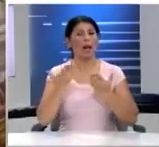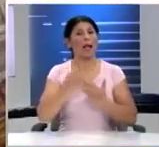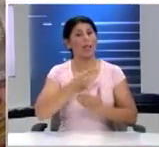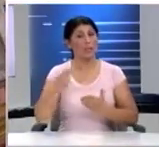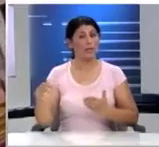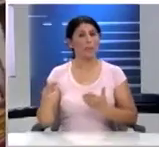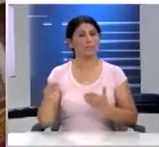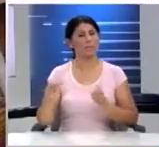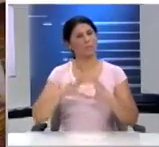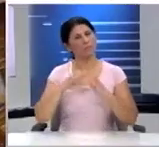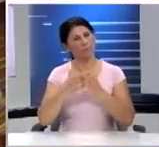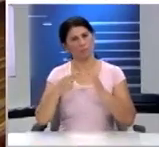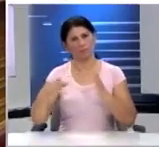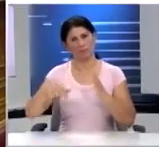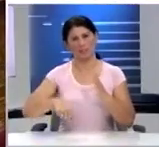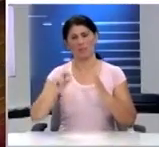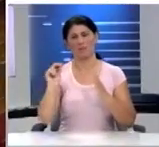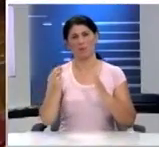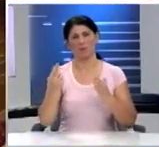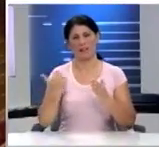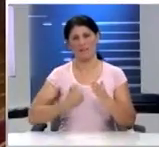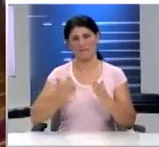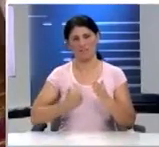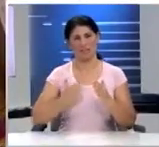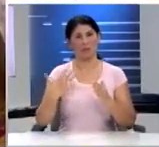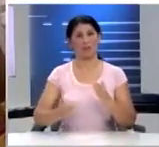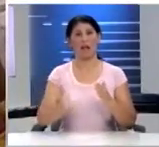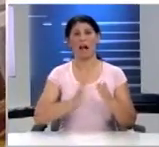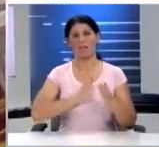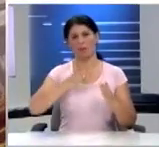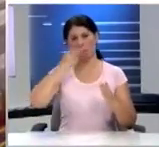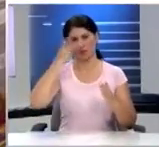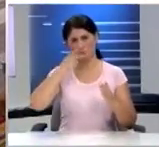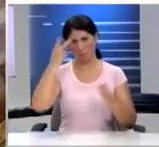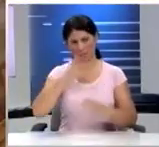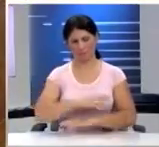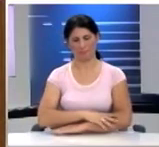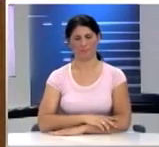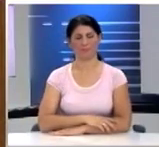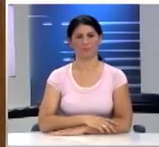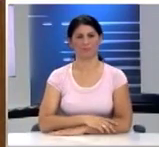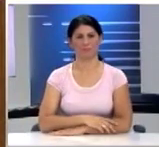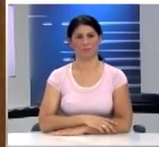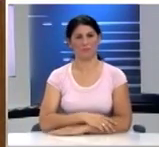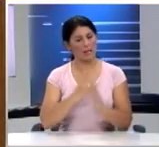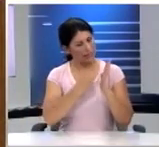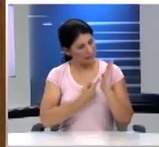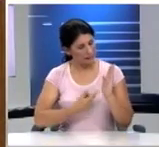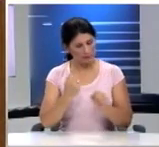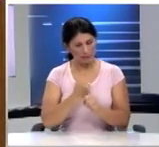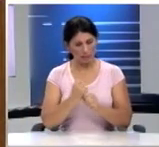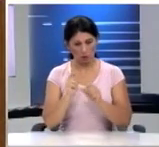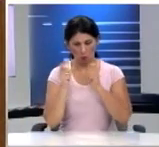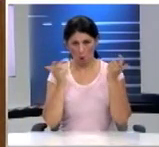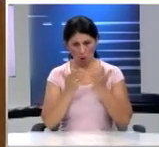ευρύτερη θεματική της φετινής βουλής των εφήβων που ήταν τα ανθρώπινα δικαιώματα Με κριτήρια της εργασίας που κάναμε στο